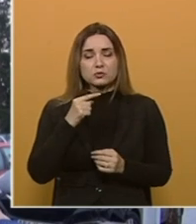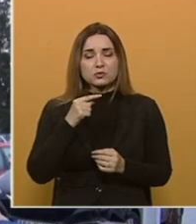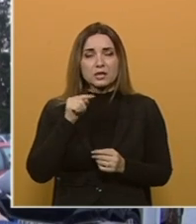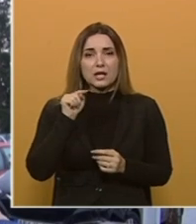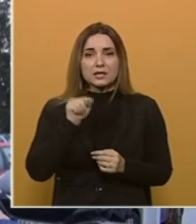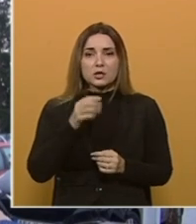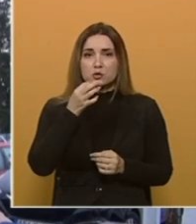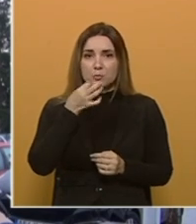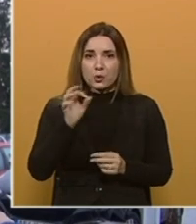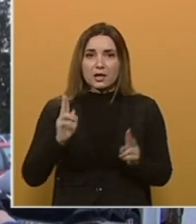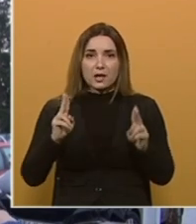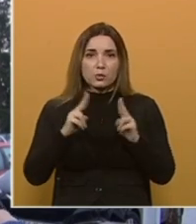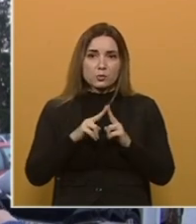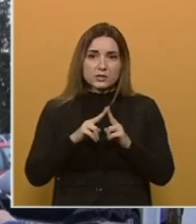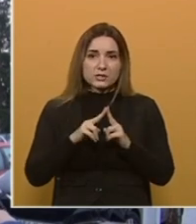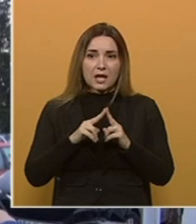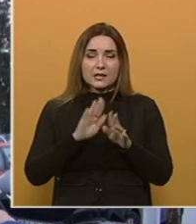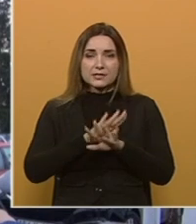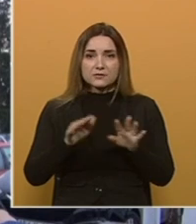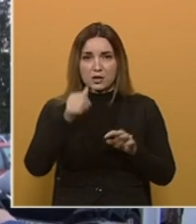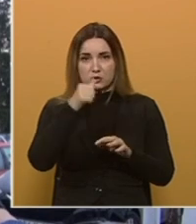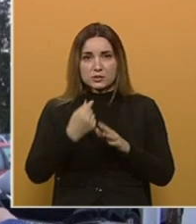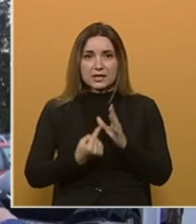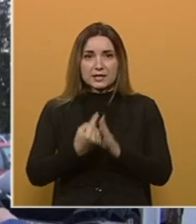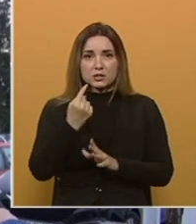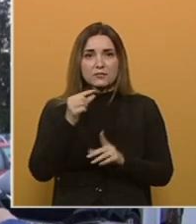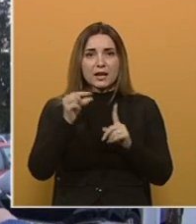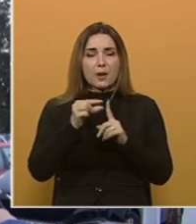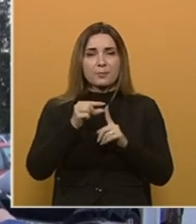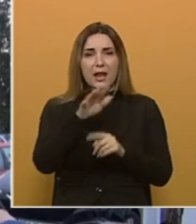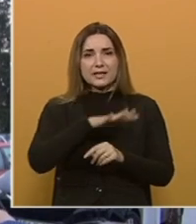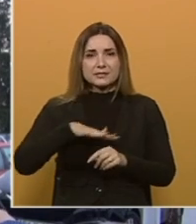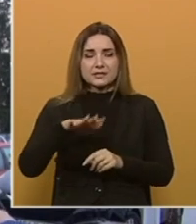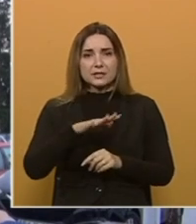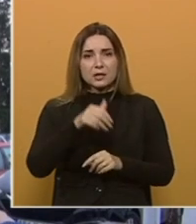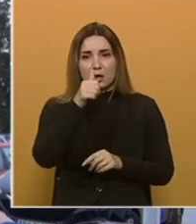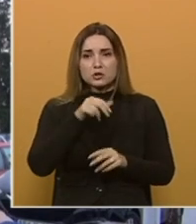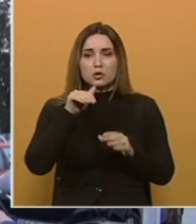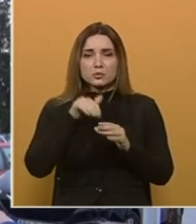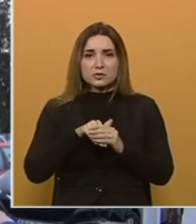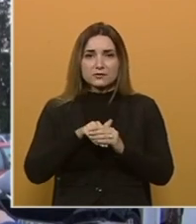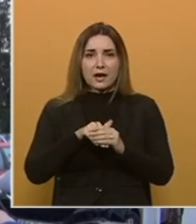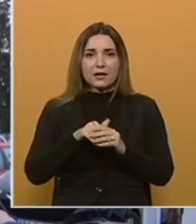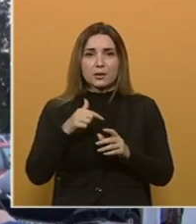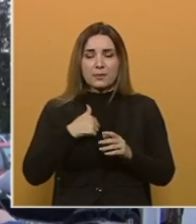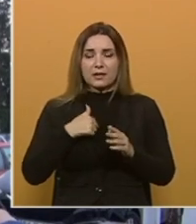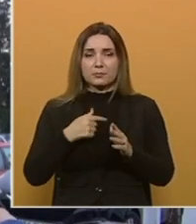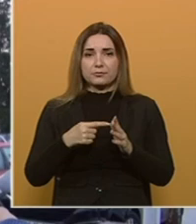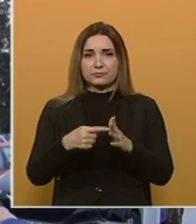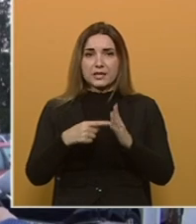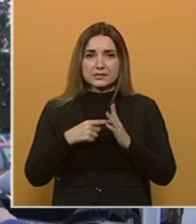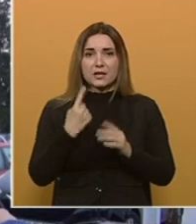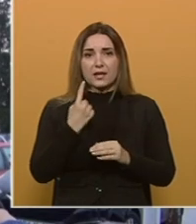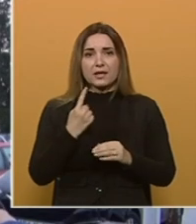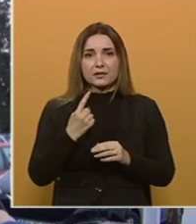bolje upoznali sve ono što se dešava na palestinskim teritorijama, što u stvari meni predstavlja jedan